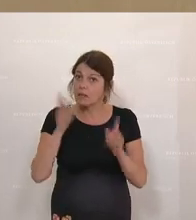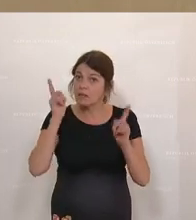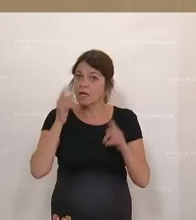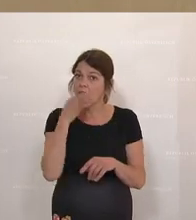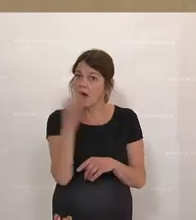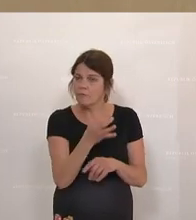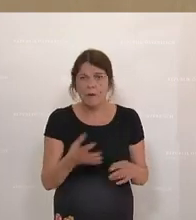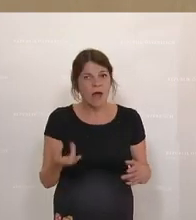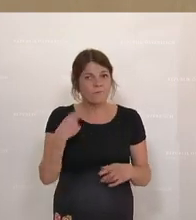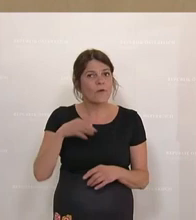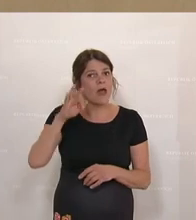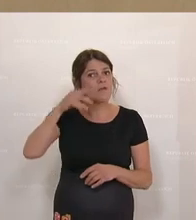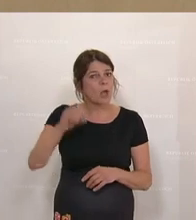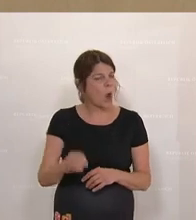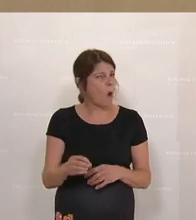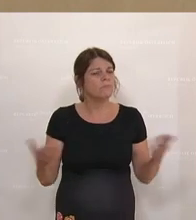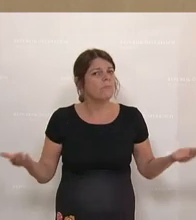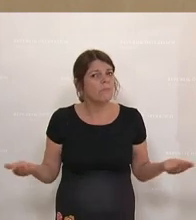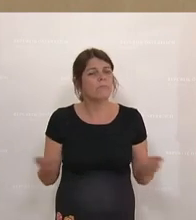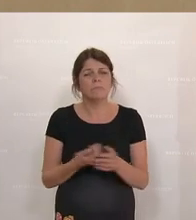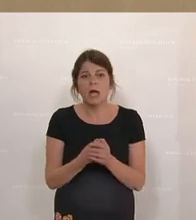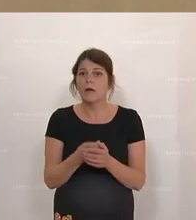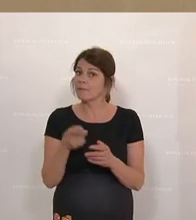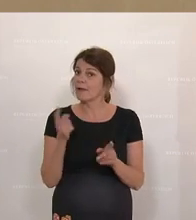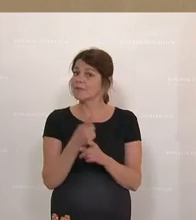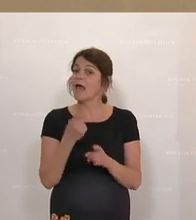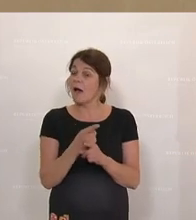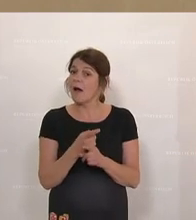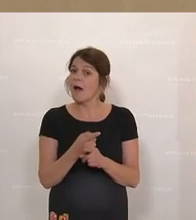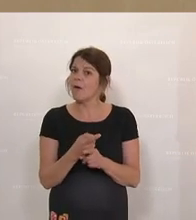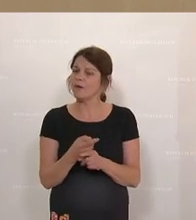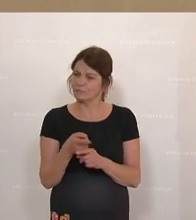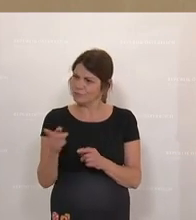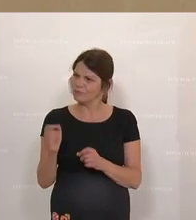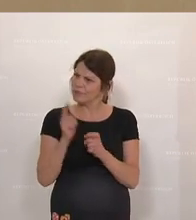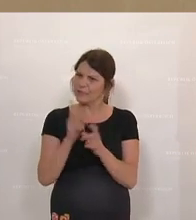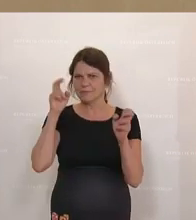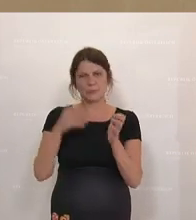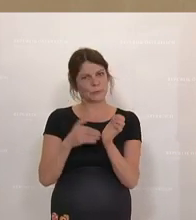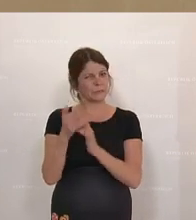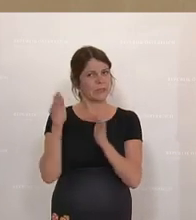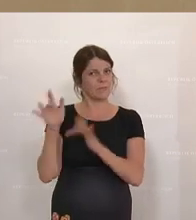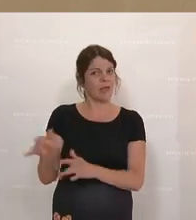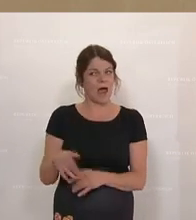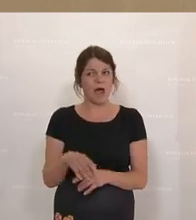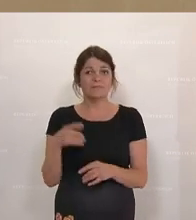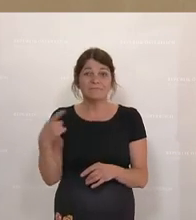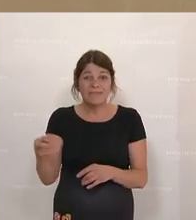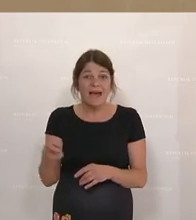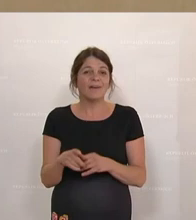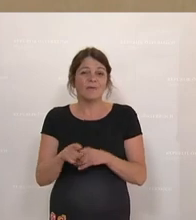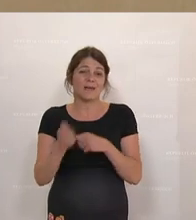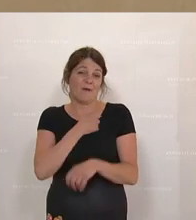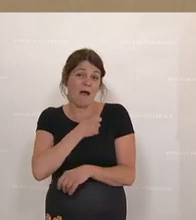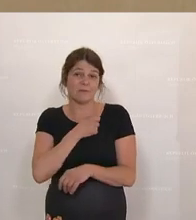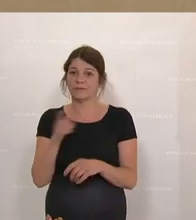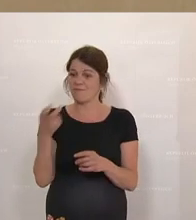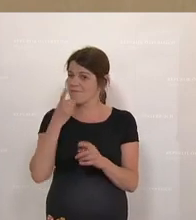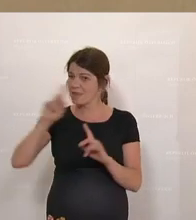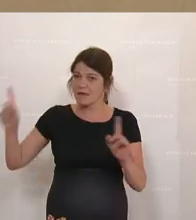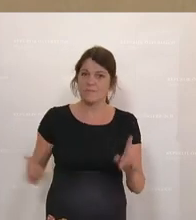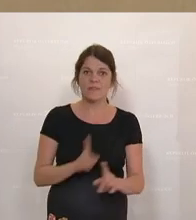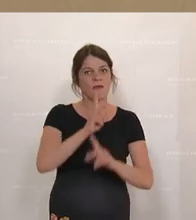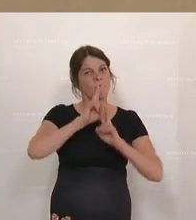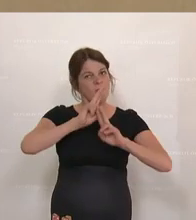Anfrage der Freiheitlichen Partei. Das ist auch etwas, was System hat. Er ist zu feige, hier sich der Wahrheit